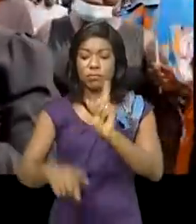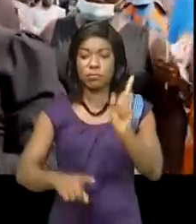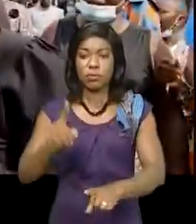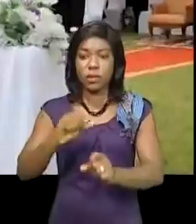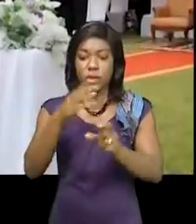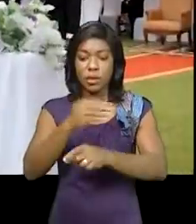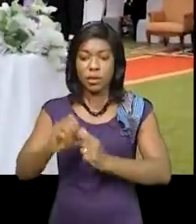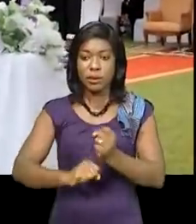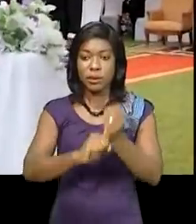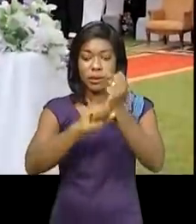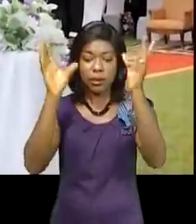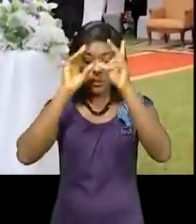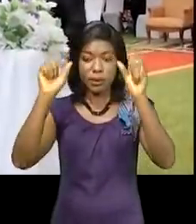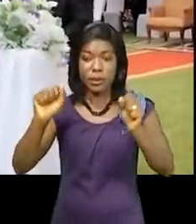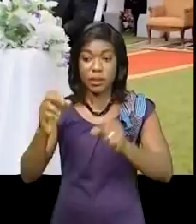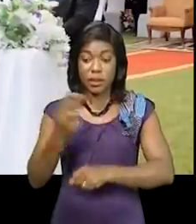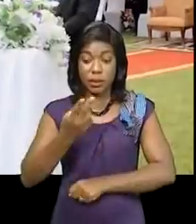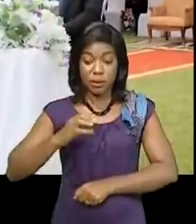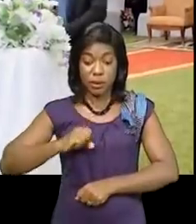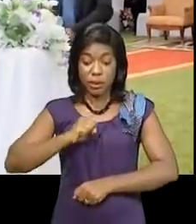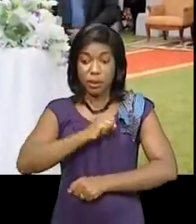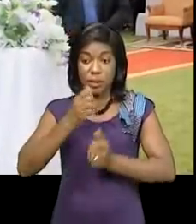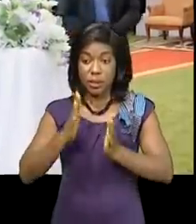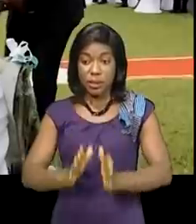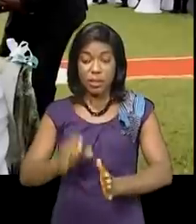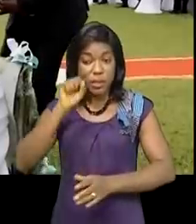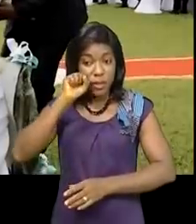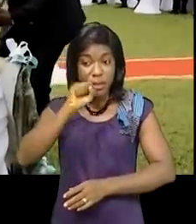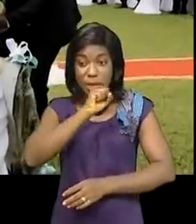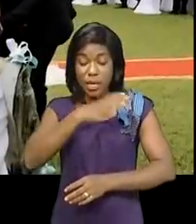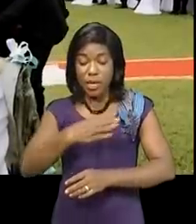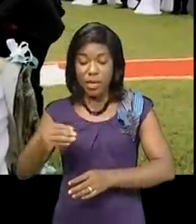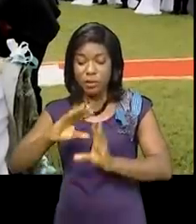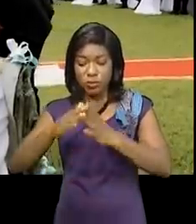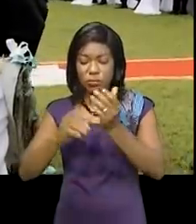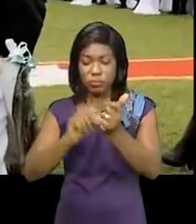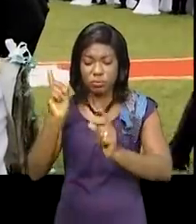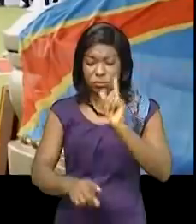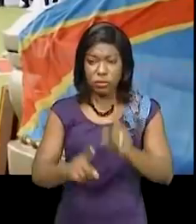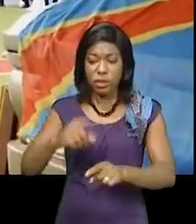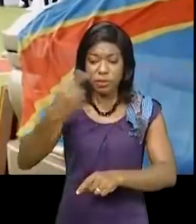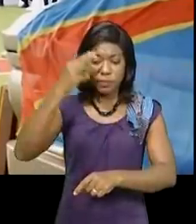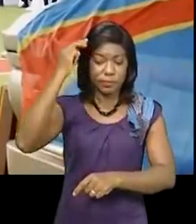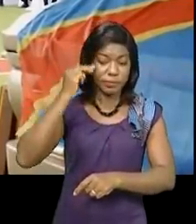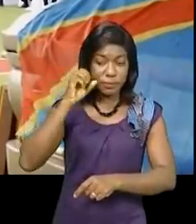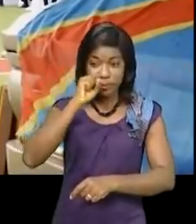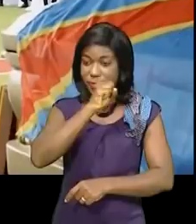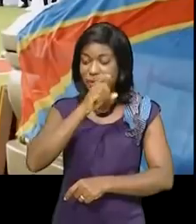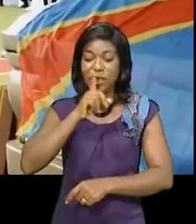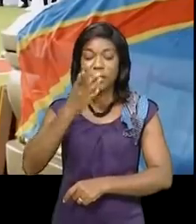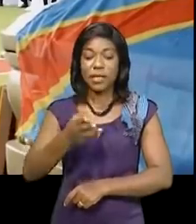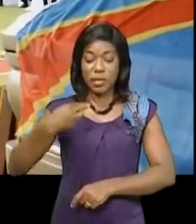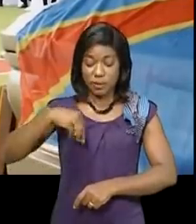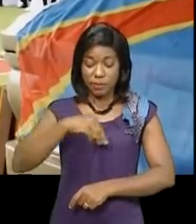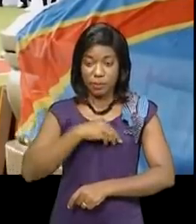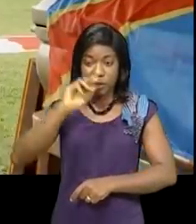'assistance, les présidents de deux chambres du Parlement, Simon Bosso et Modeste Bahati, le Premier ministre Samaloukonde et les membres de